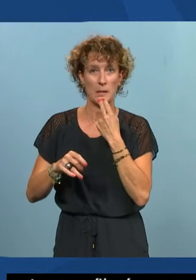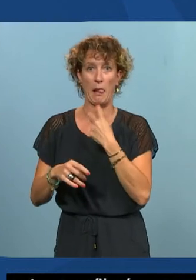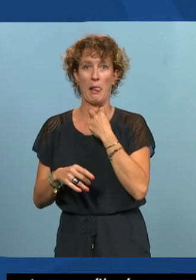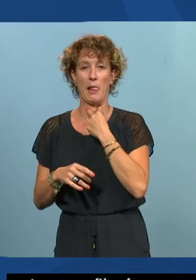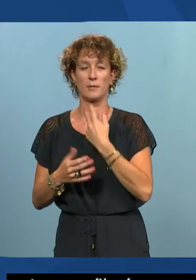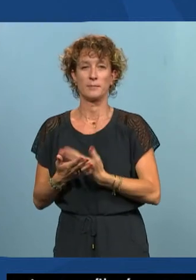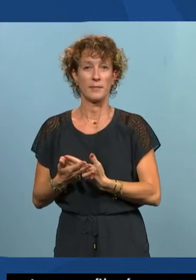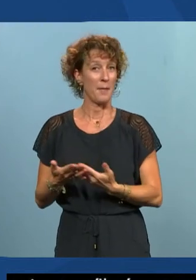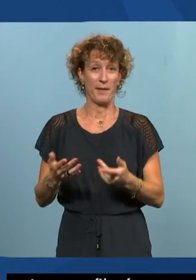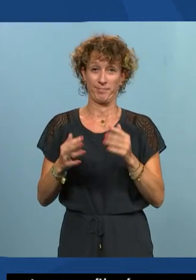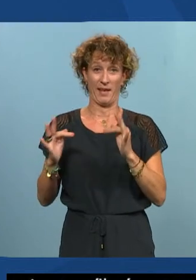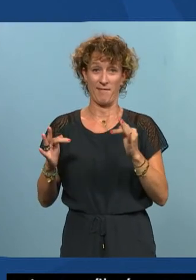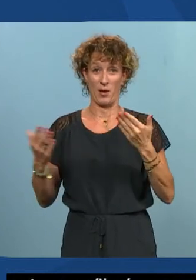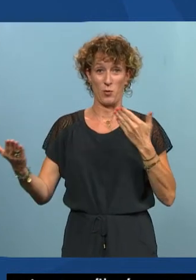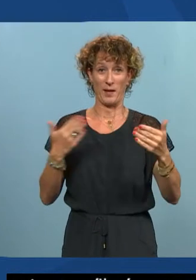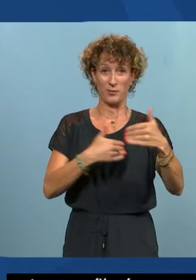chose dans le numérique.